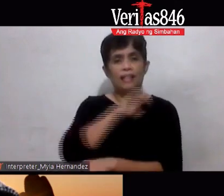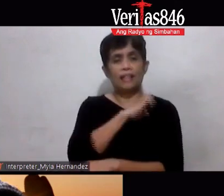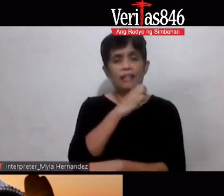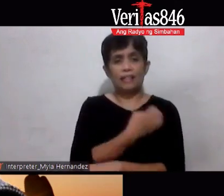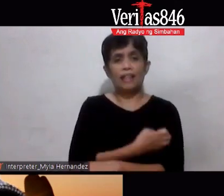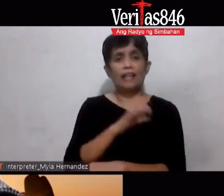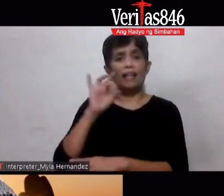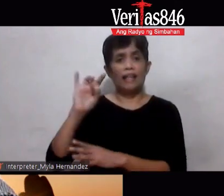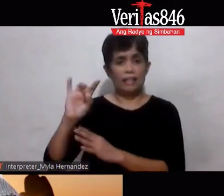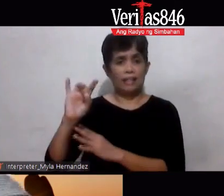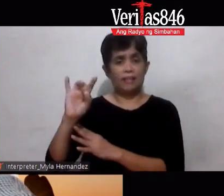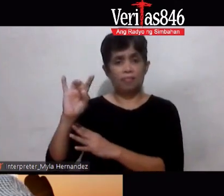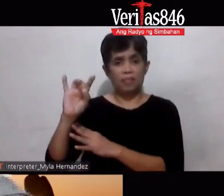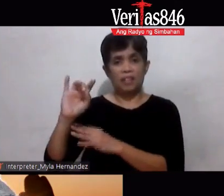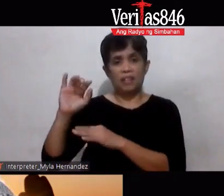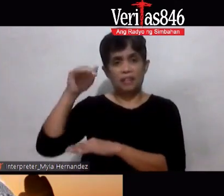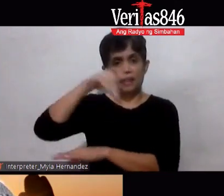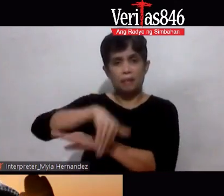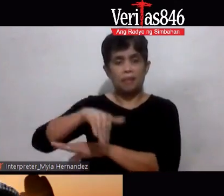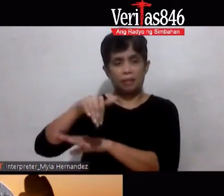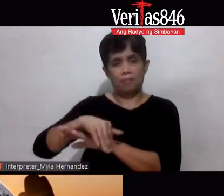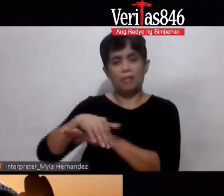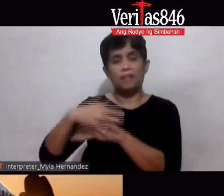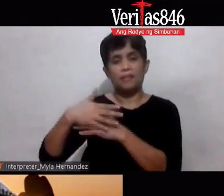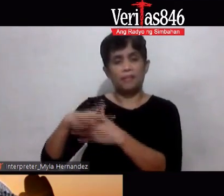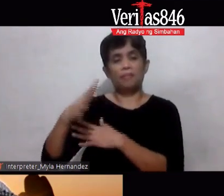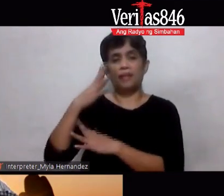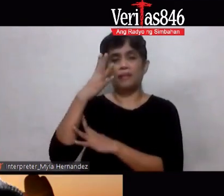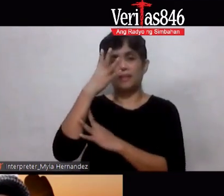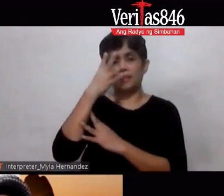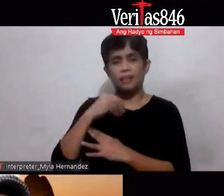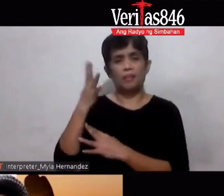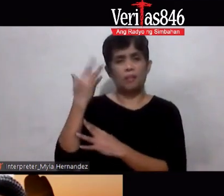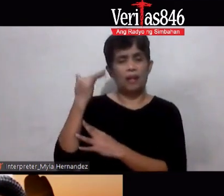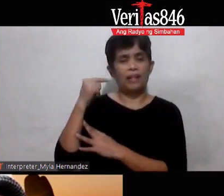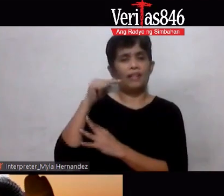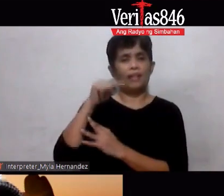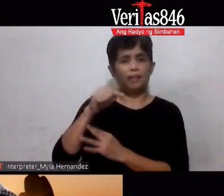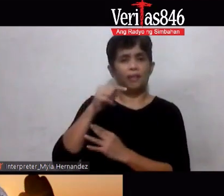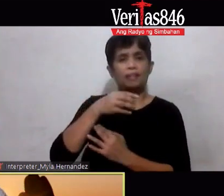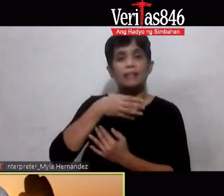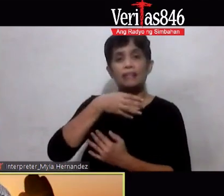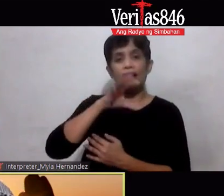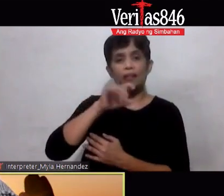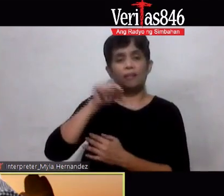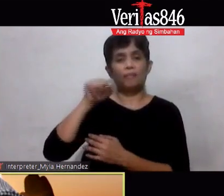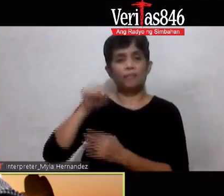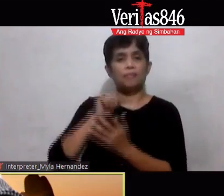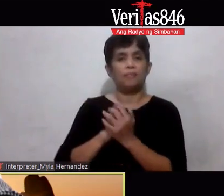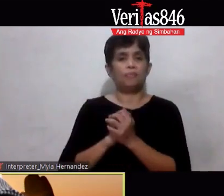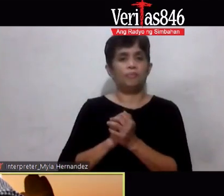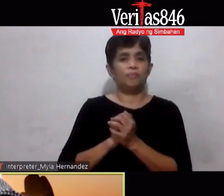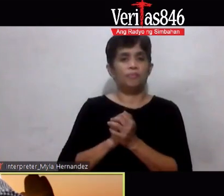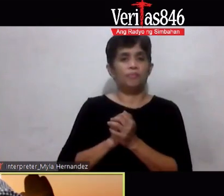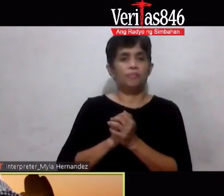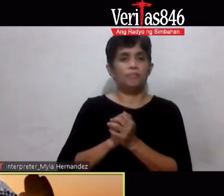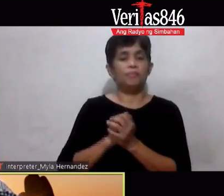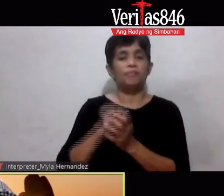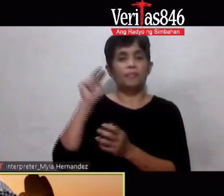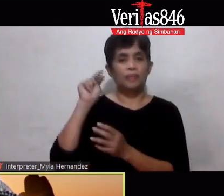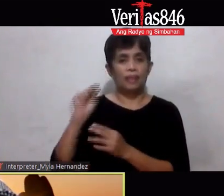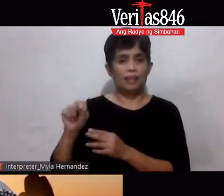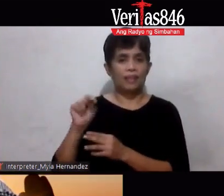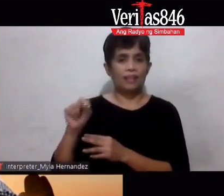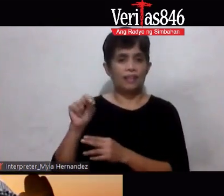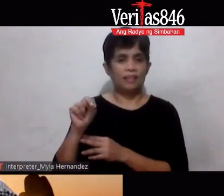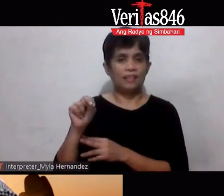bakit ako magdadagdag ng ganyan bakit ako kakarga ng ganyan sa aking katawan so yan yung mga diba kailangan